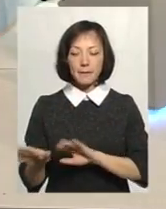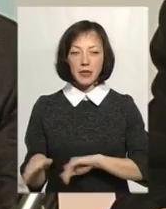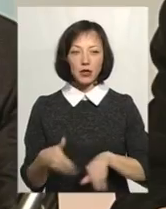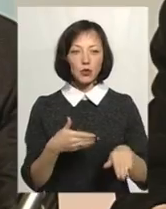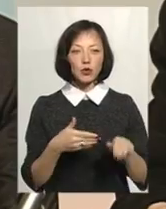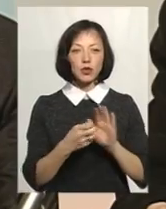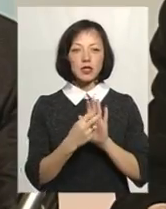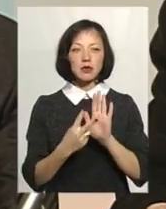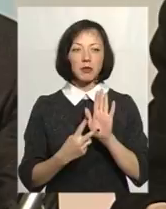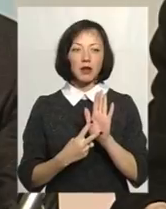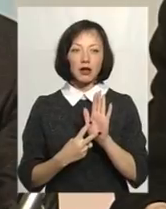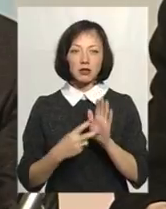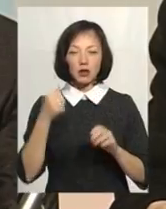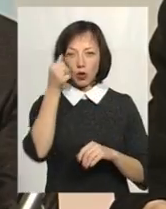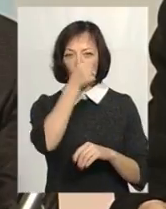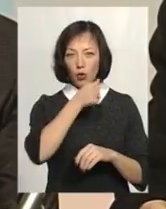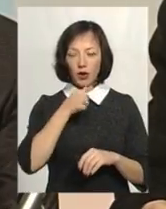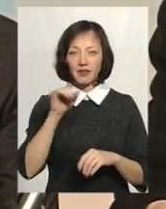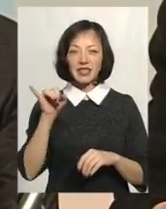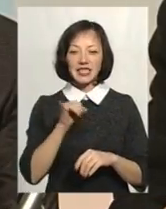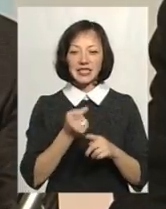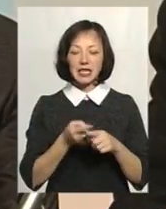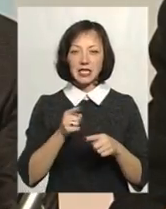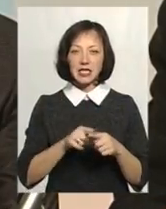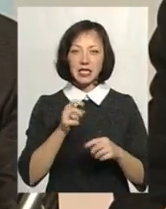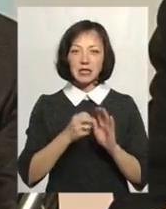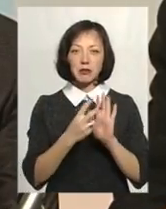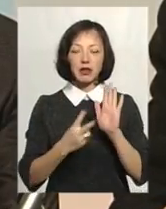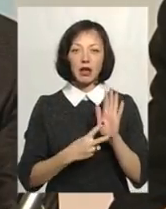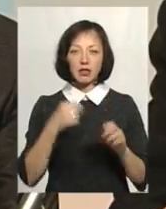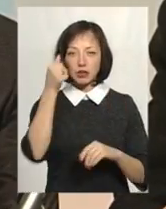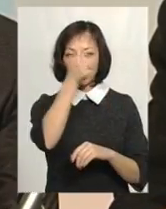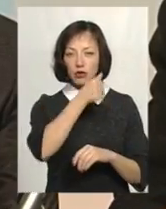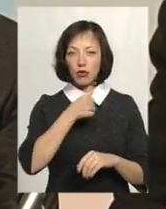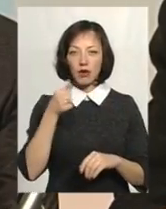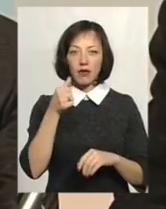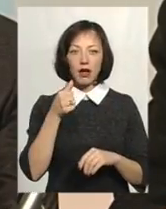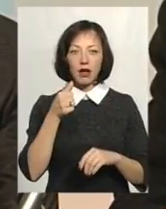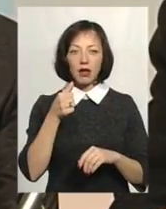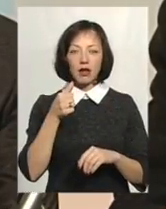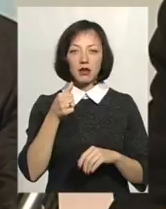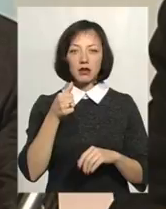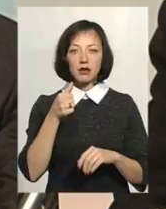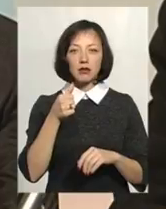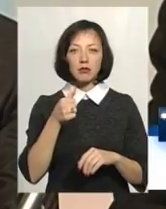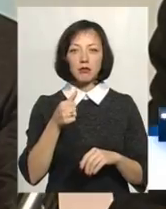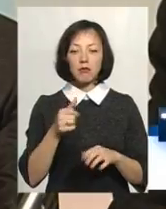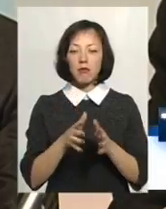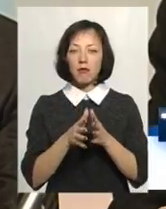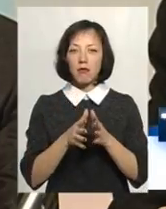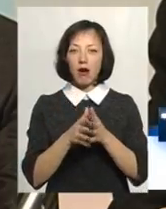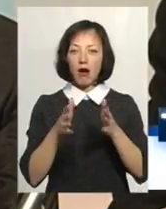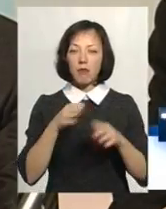17 років. І за цих 17 років набагато набираються матеріалу.